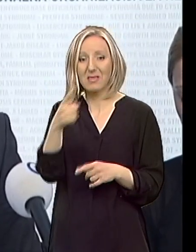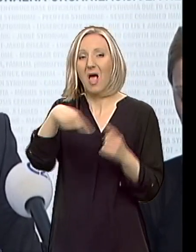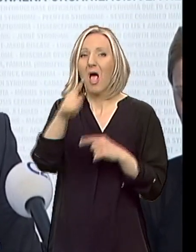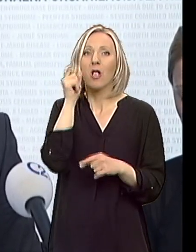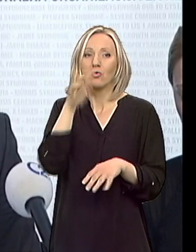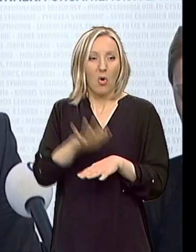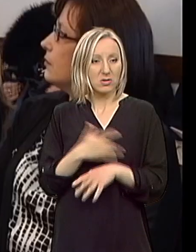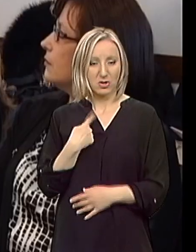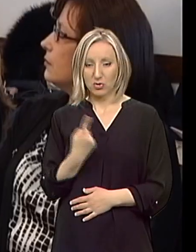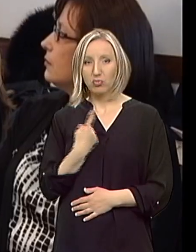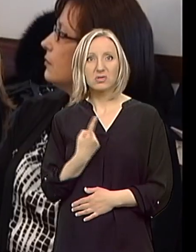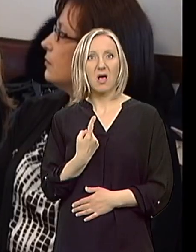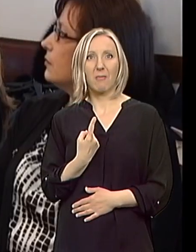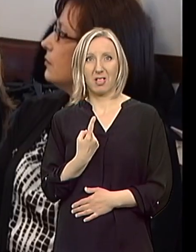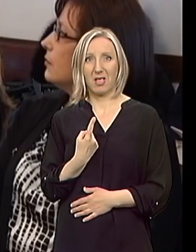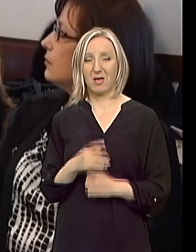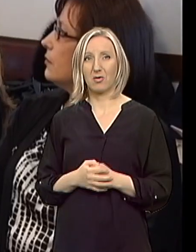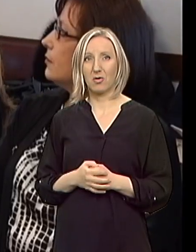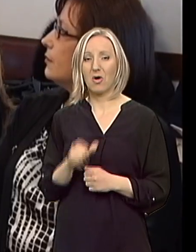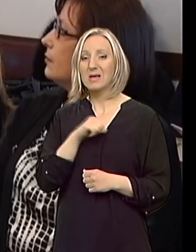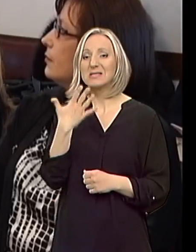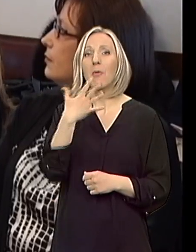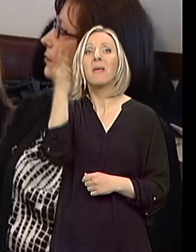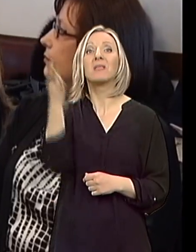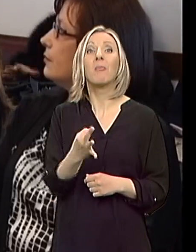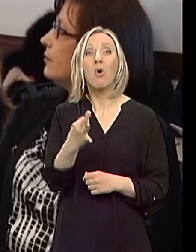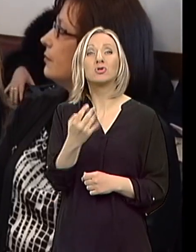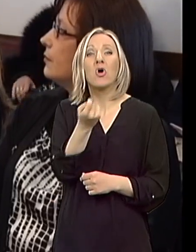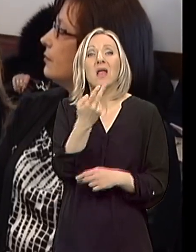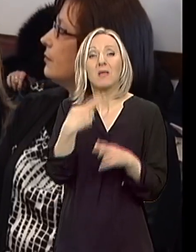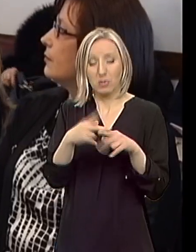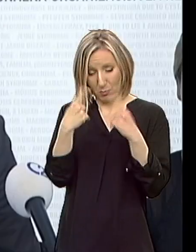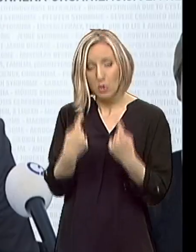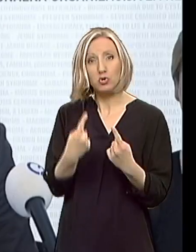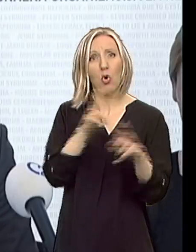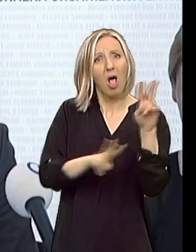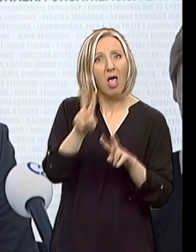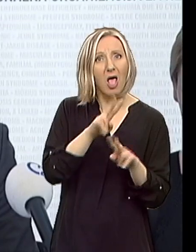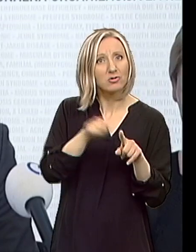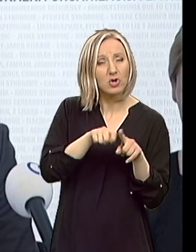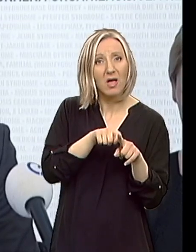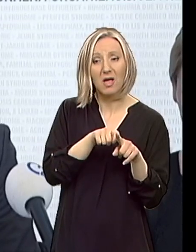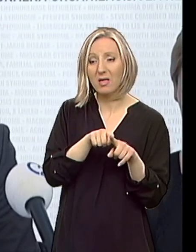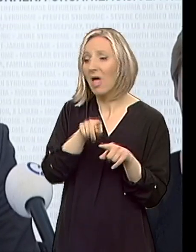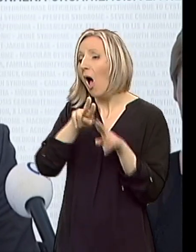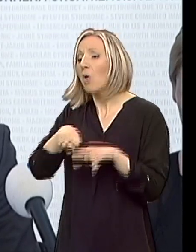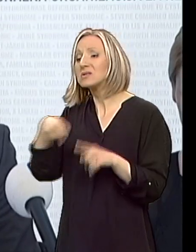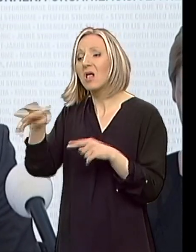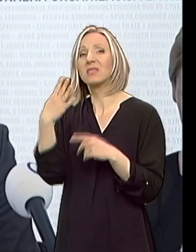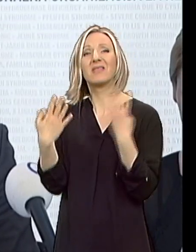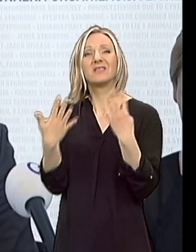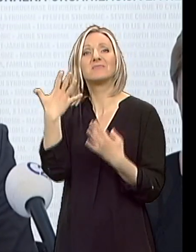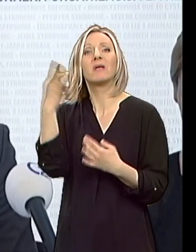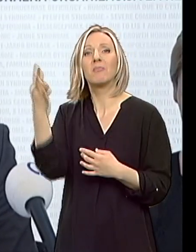često osjećaju usamljeno. Za samo 5% redkih bolesti postoji lečenje. Onih 95% se osjećaju usamljeno,